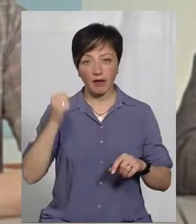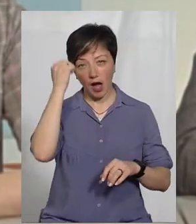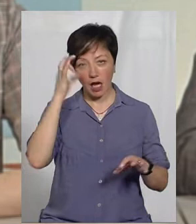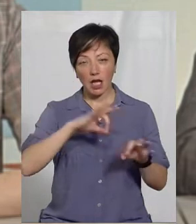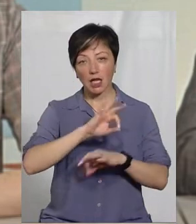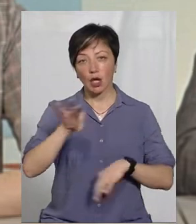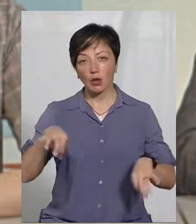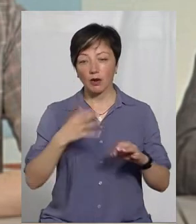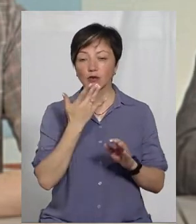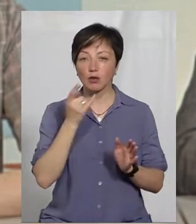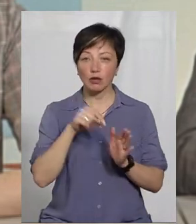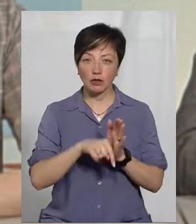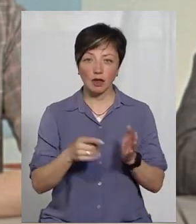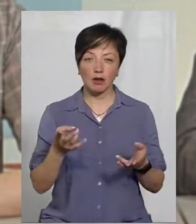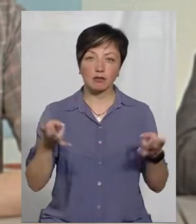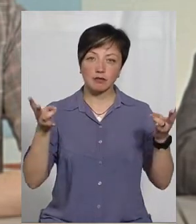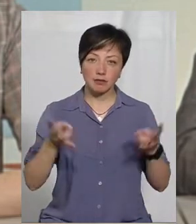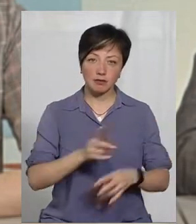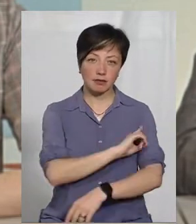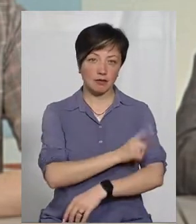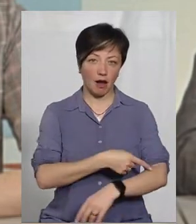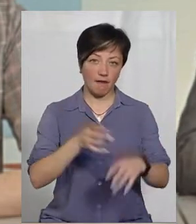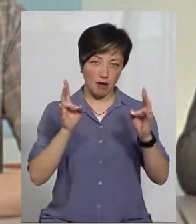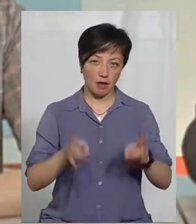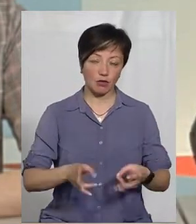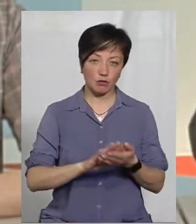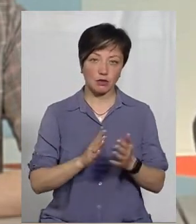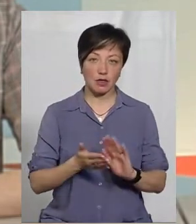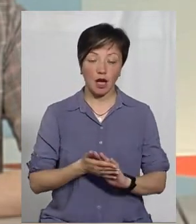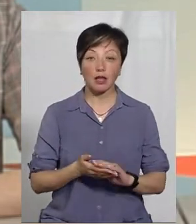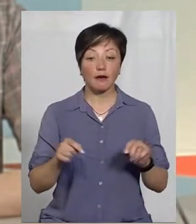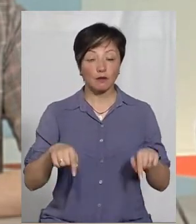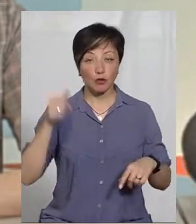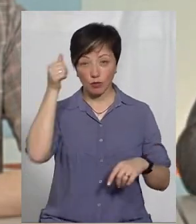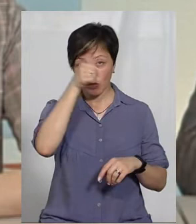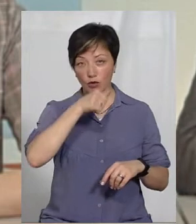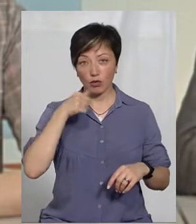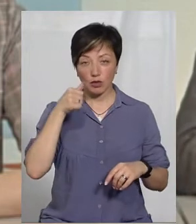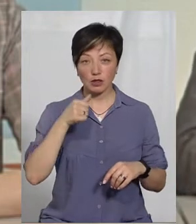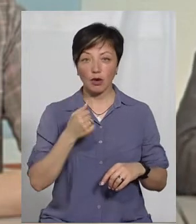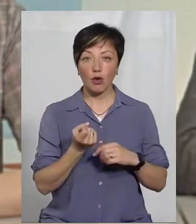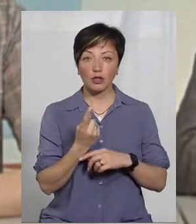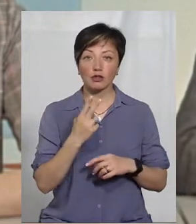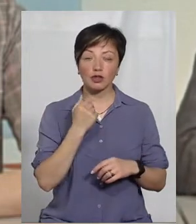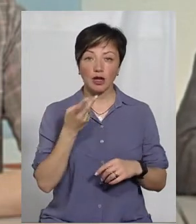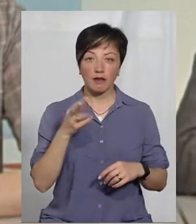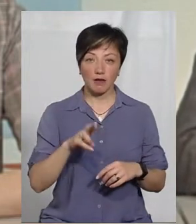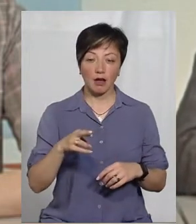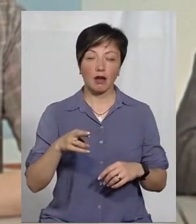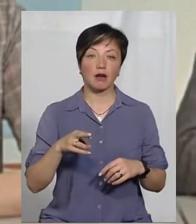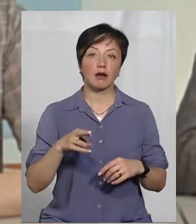пам'яток національного значення, які перебувають в гостроаварійному стані. Цього року, 11 червня 2020